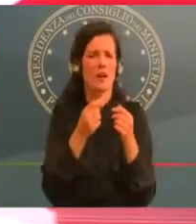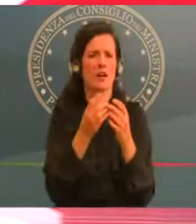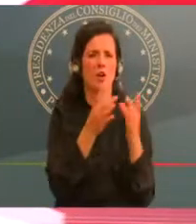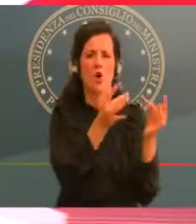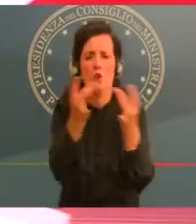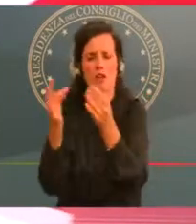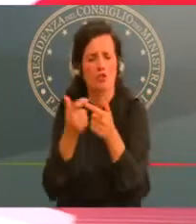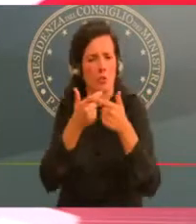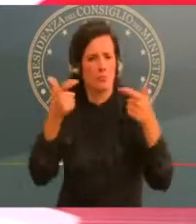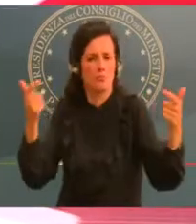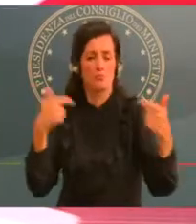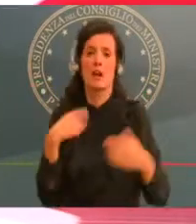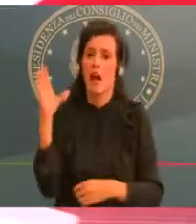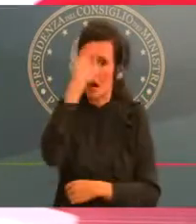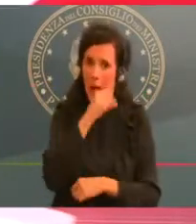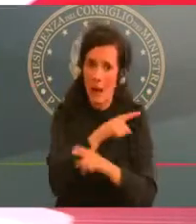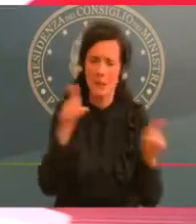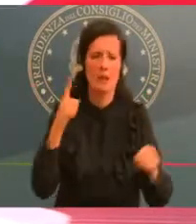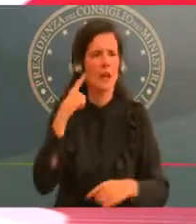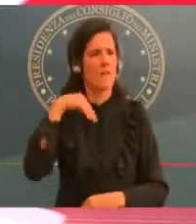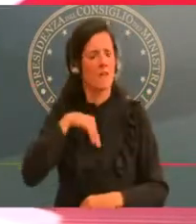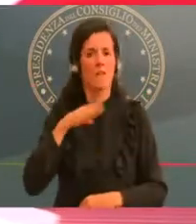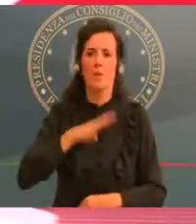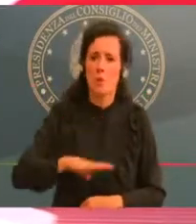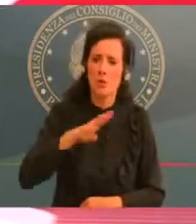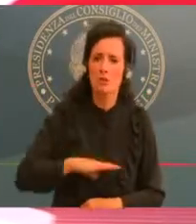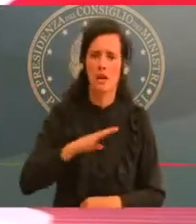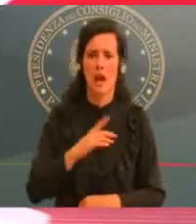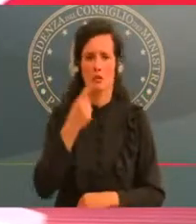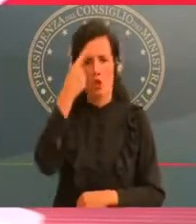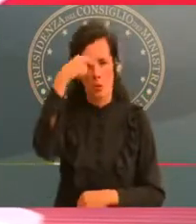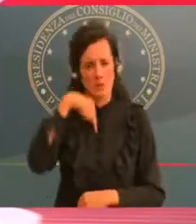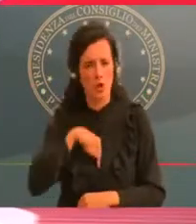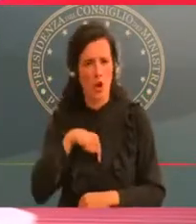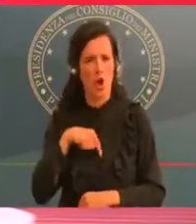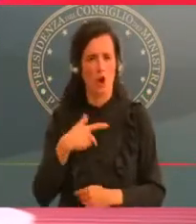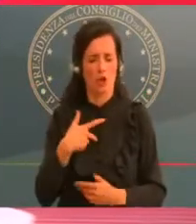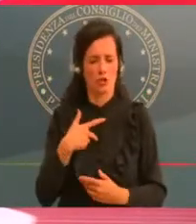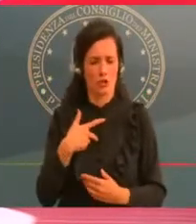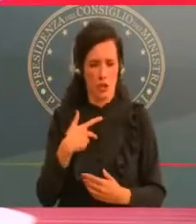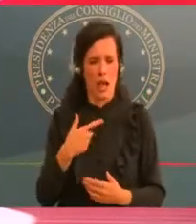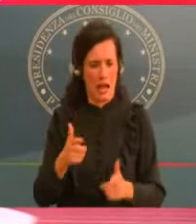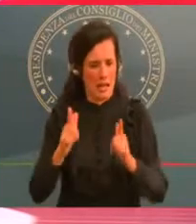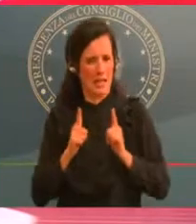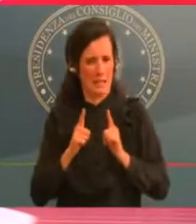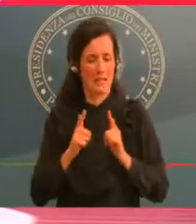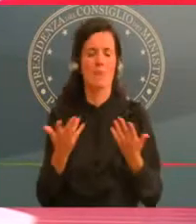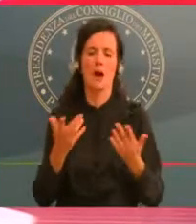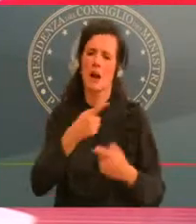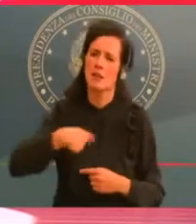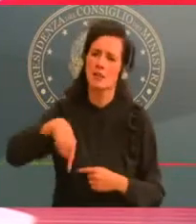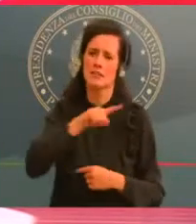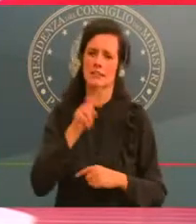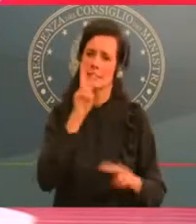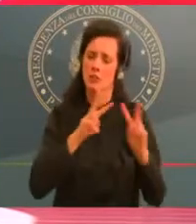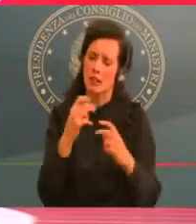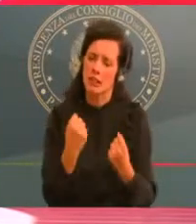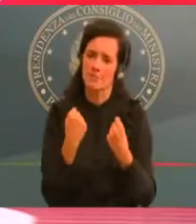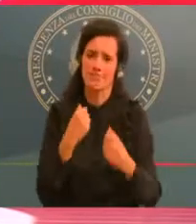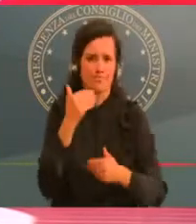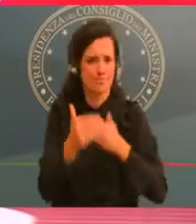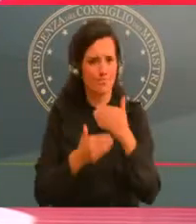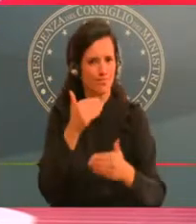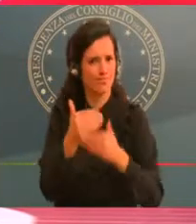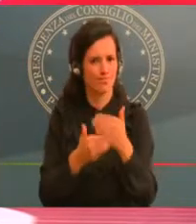Siamo già all'opera, peraltro, per mitigare le ripercussioni negative che queste restrizioni avranno sull'attività economica,